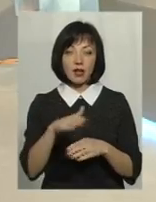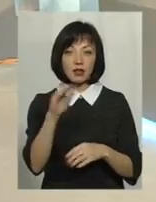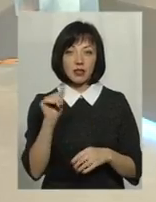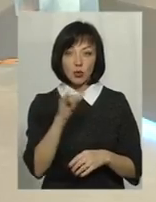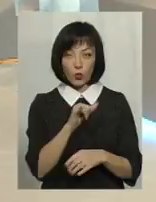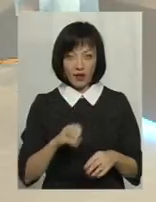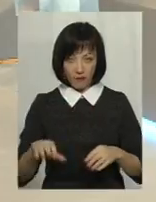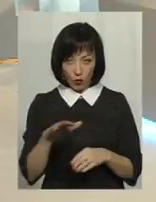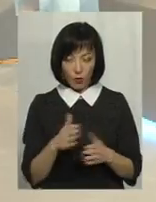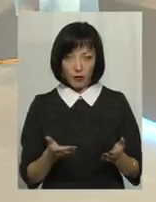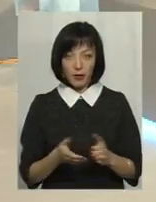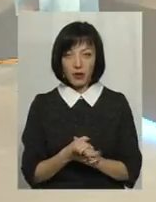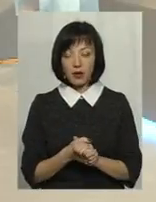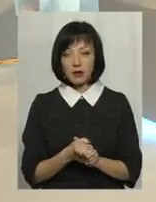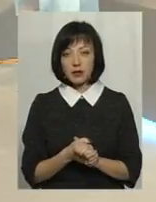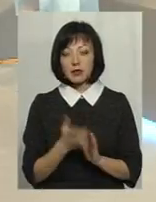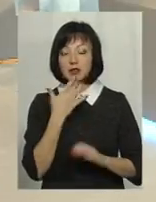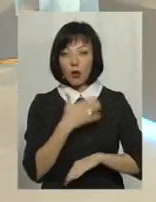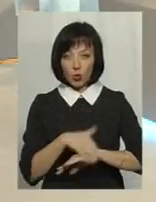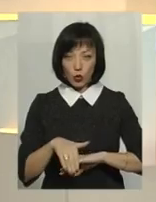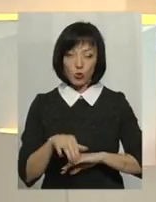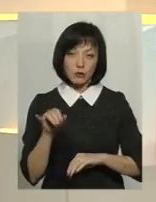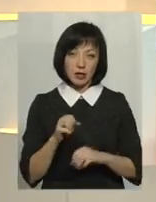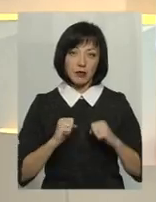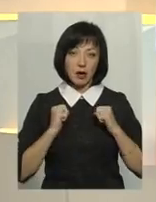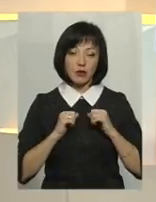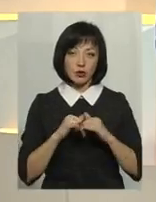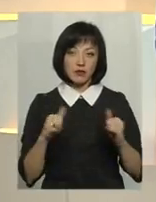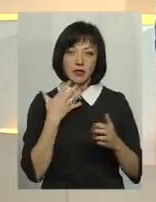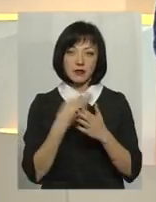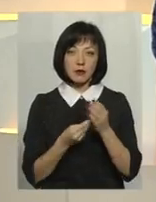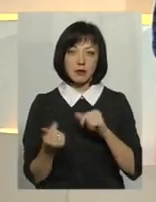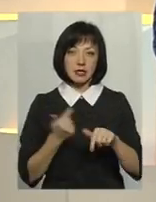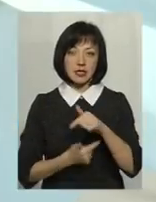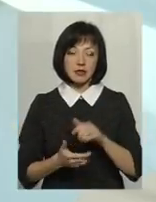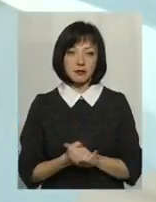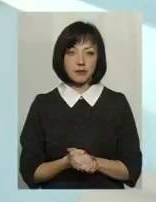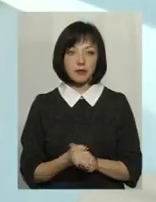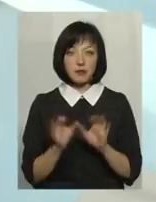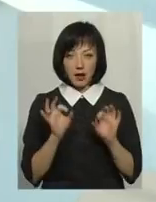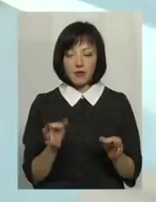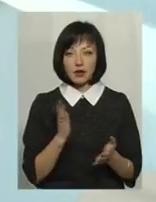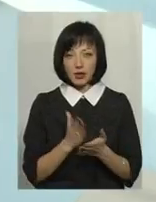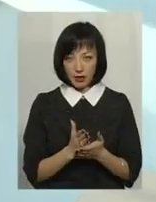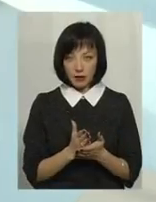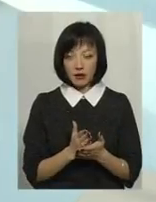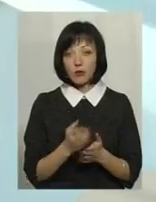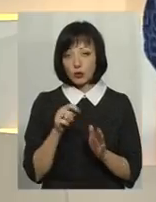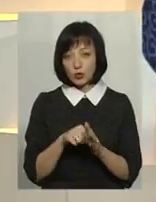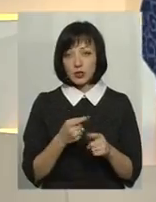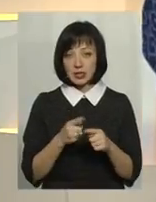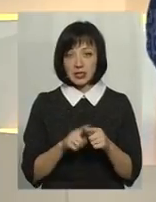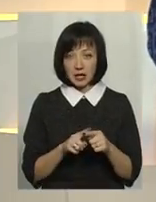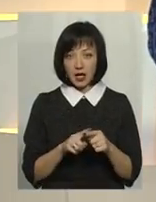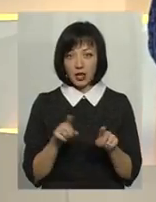Європі, за кордоном, і намагаються розвивати свій бізнес. Так же ж? Так. Теж, по суті, це школа